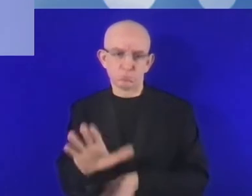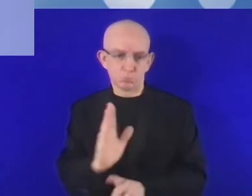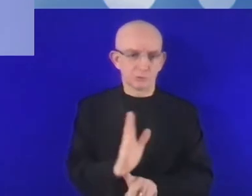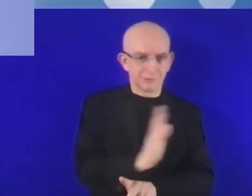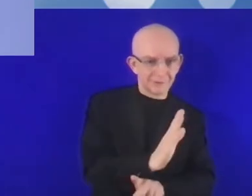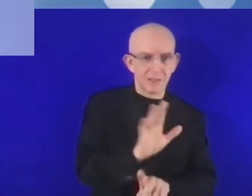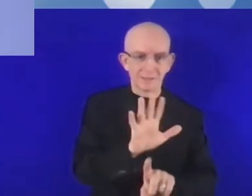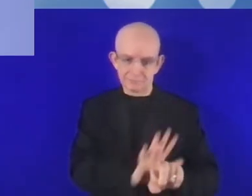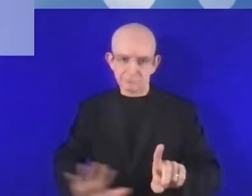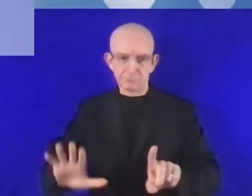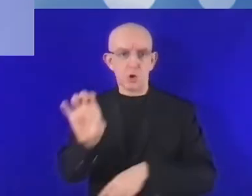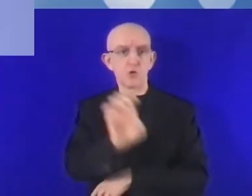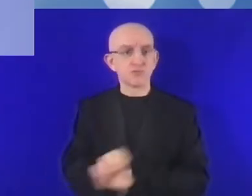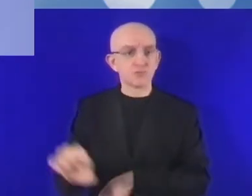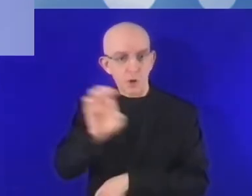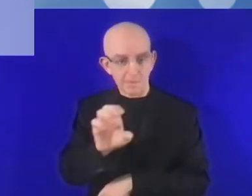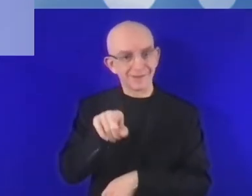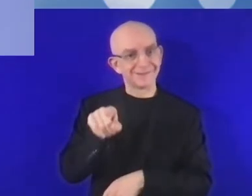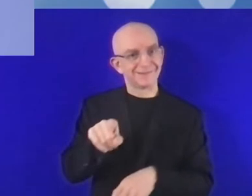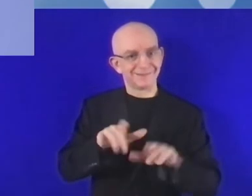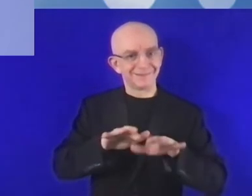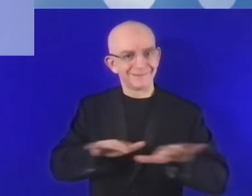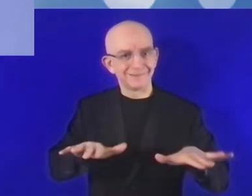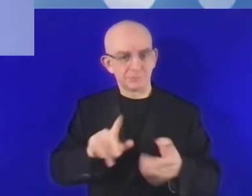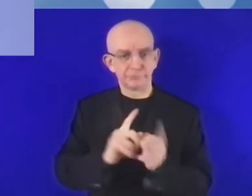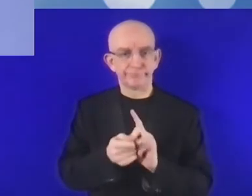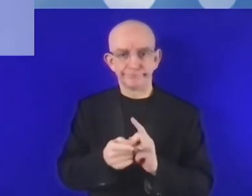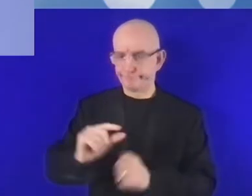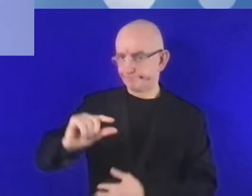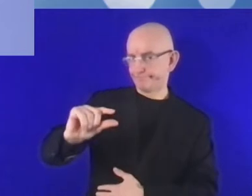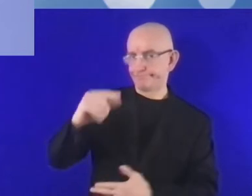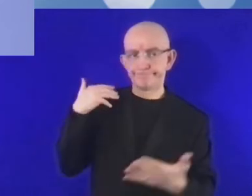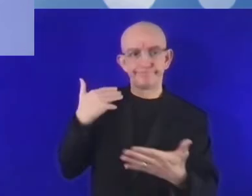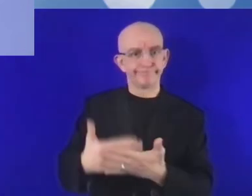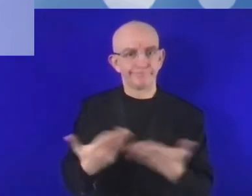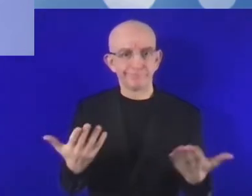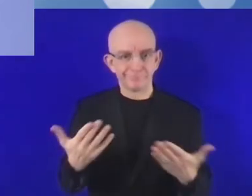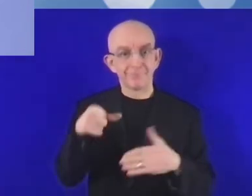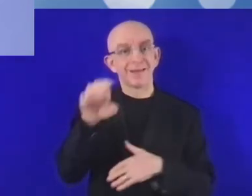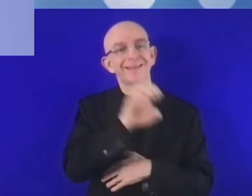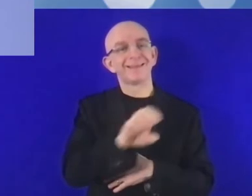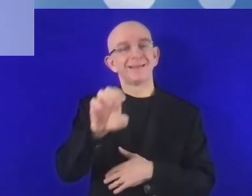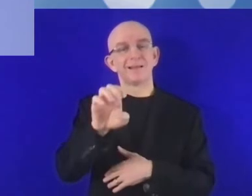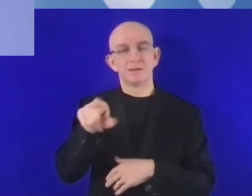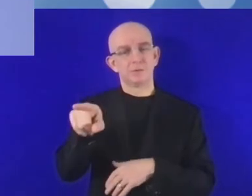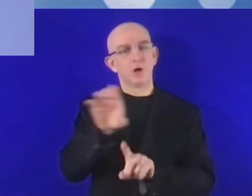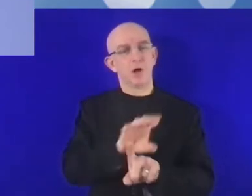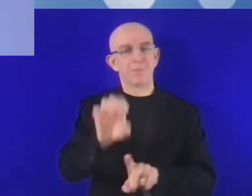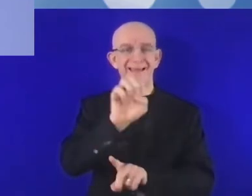wiemy o tym, że ten poziom cyfryzacji wielokrotnie jest poniżej średniej unijnej. Te